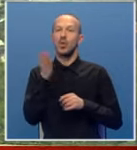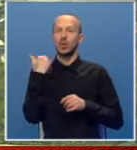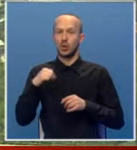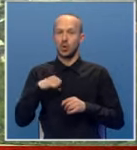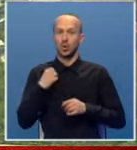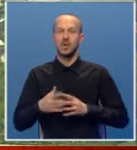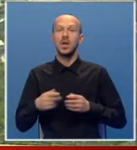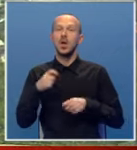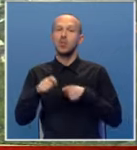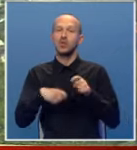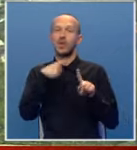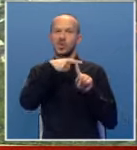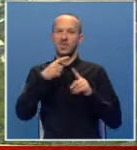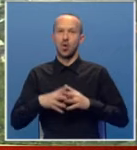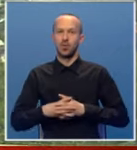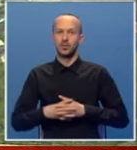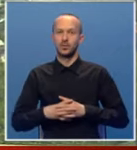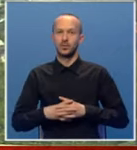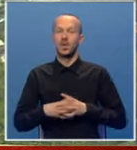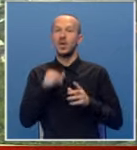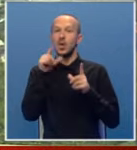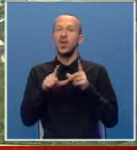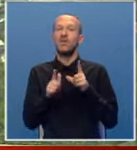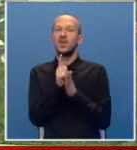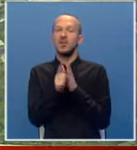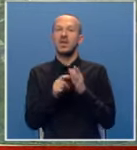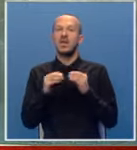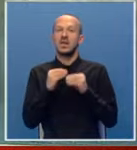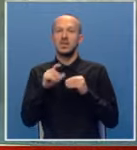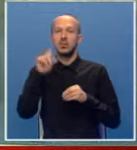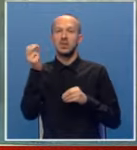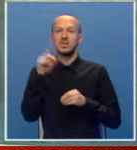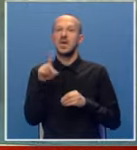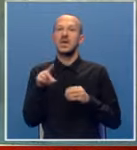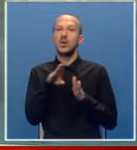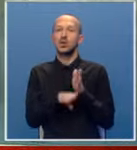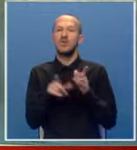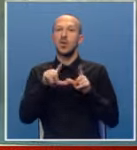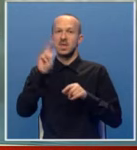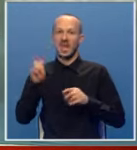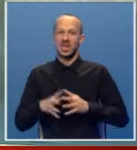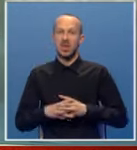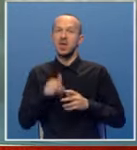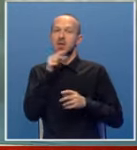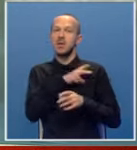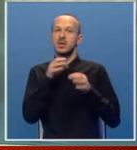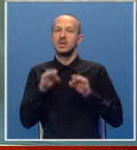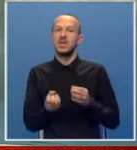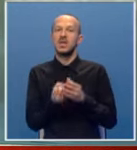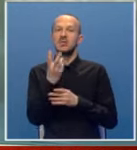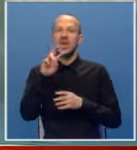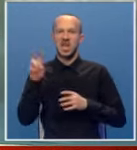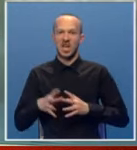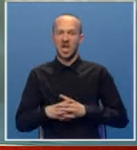protekloj godini poslovala pozitivno. Ni u vrijeme krize Republika Srpska ne oskudljeva u energentima, ima stabilne izvore